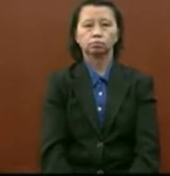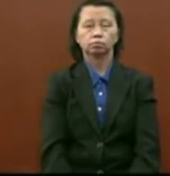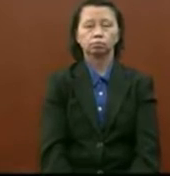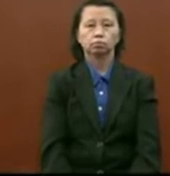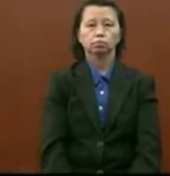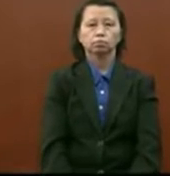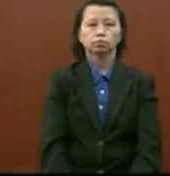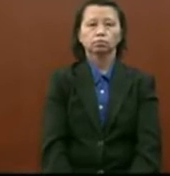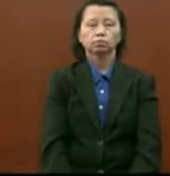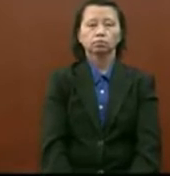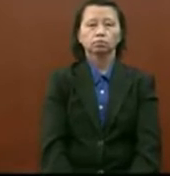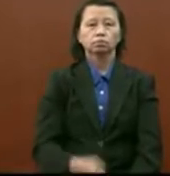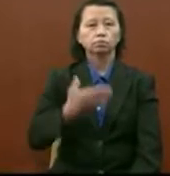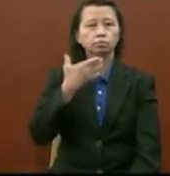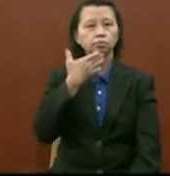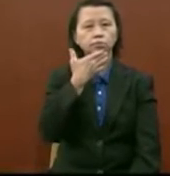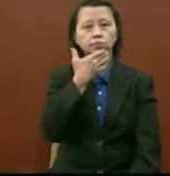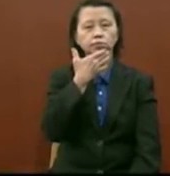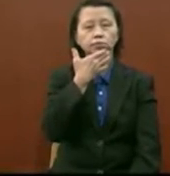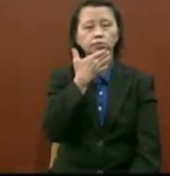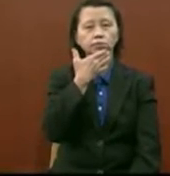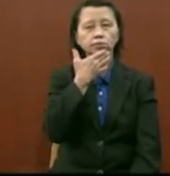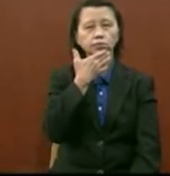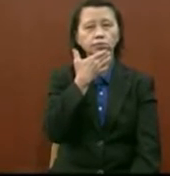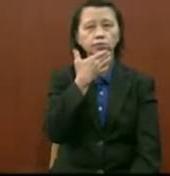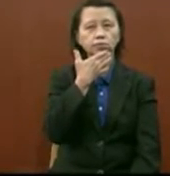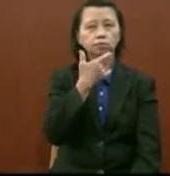belia lama ini ketua belia